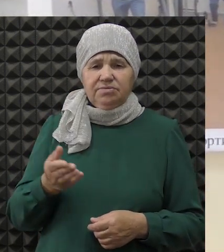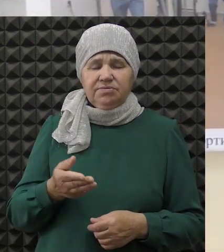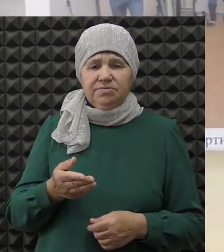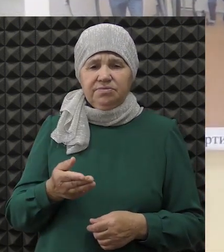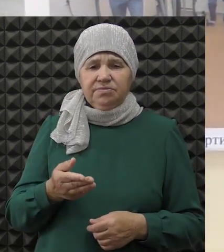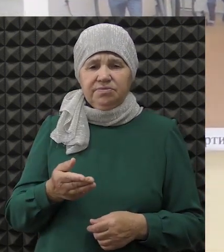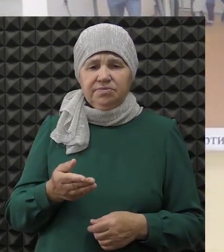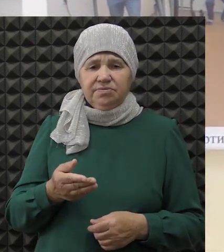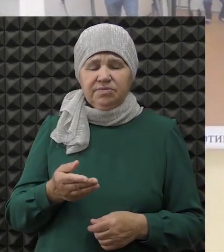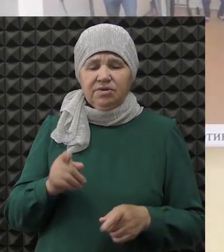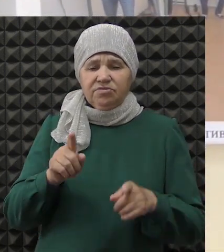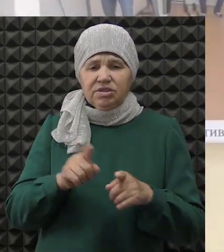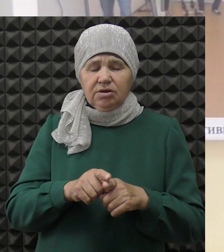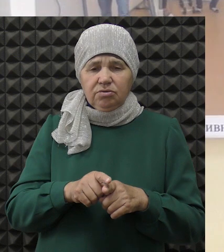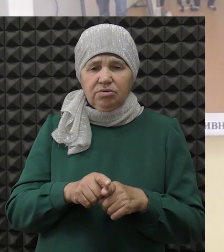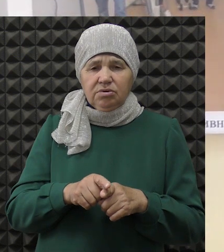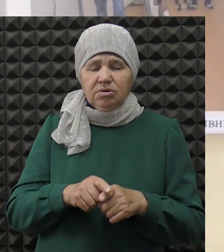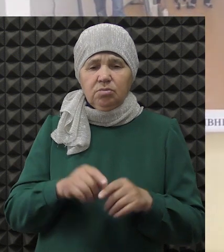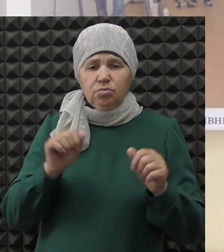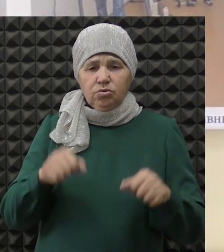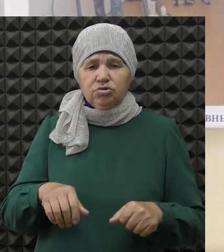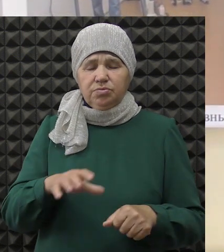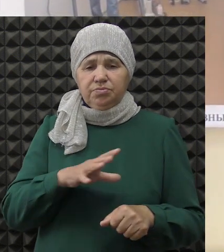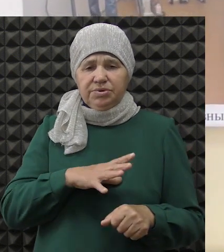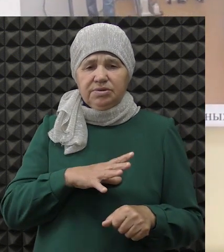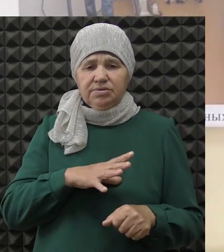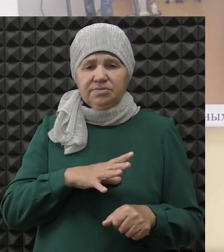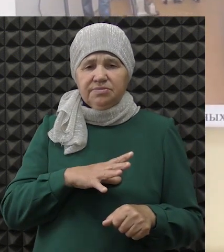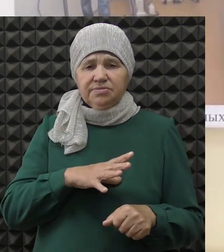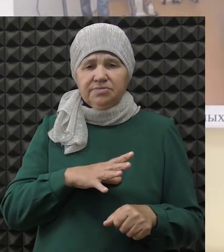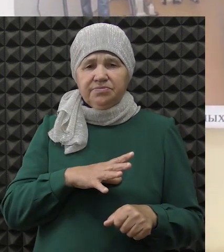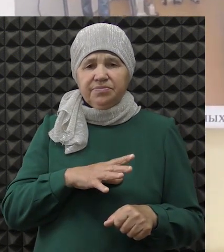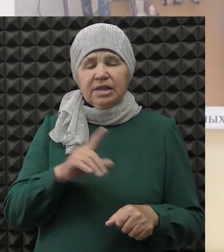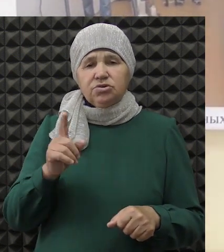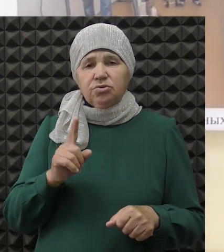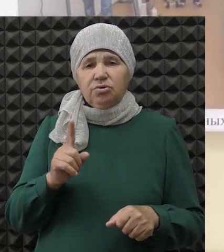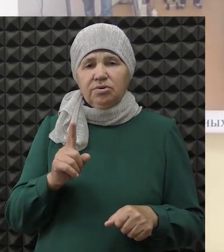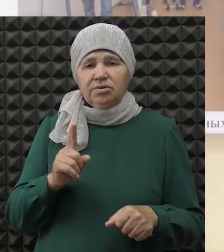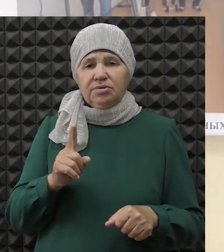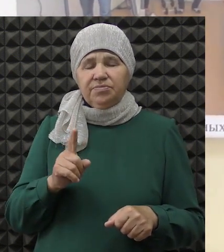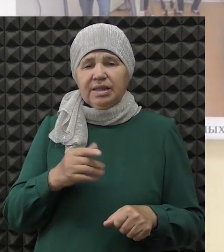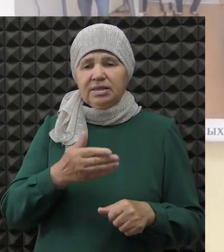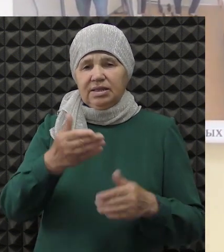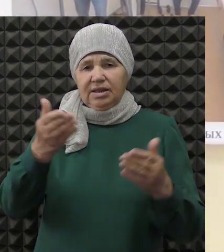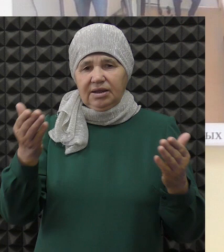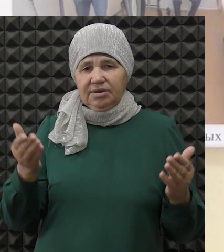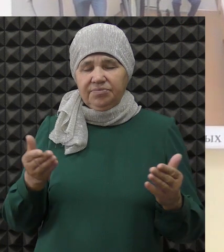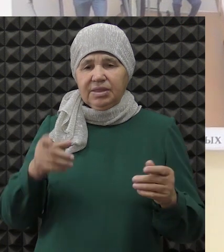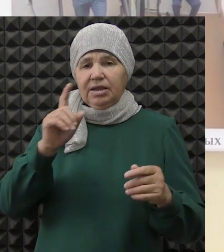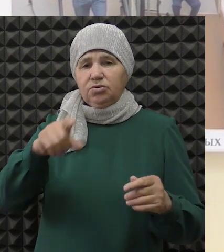такое может быть, что для